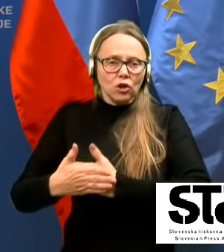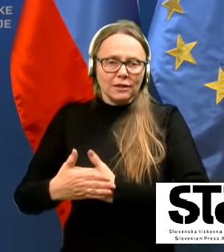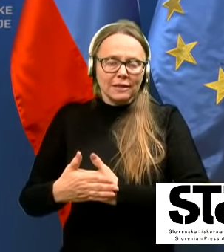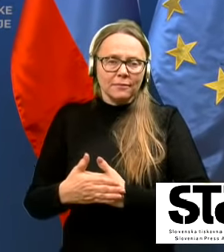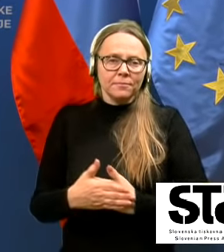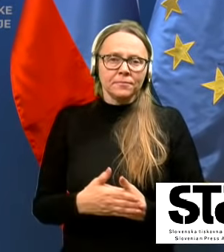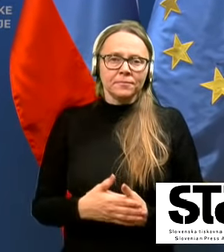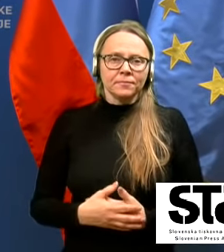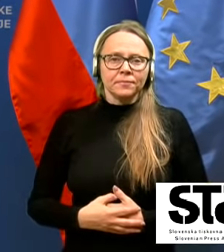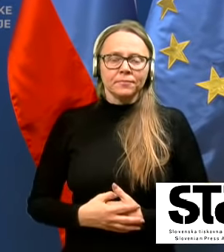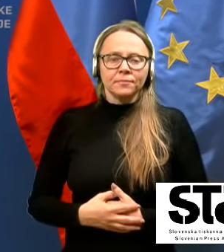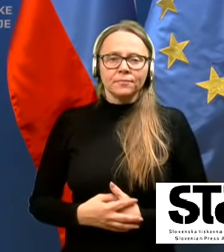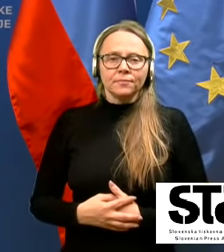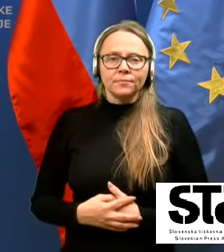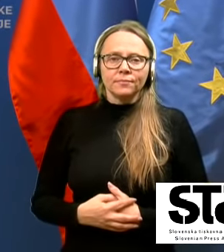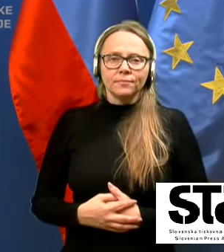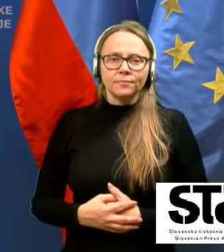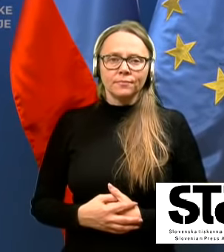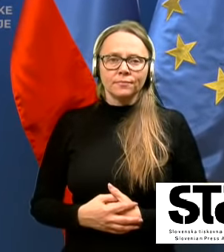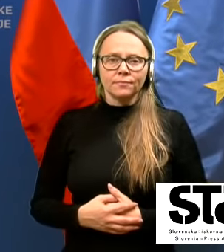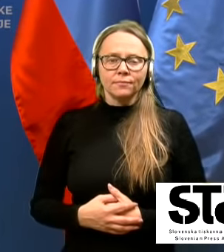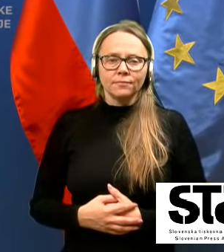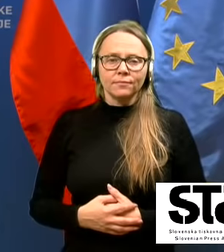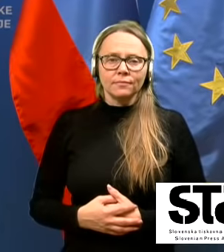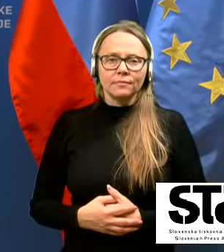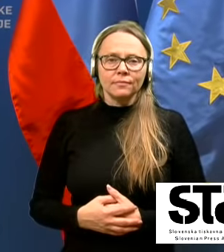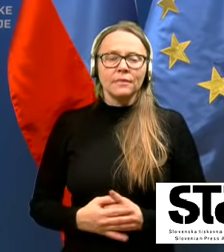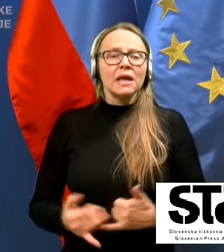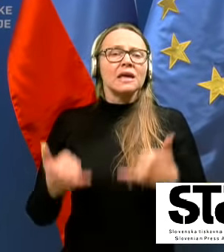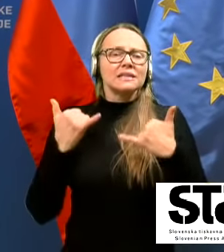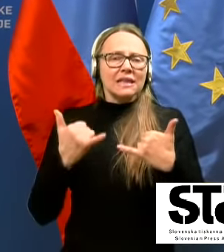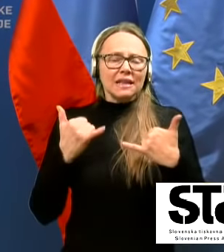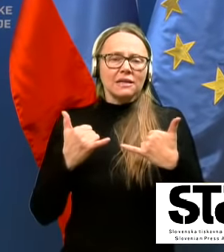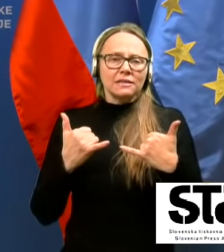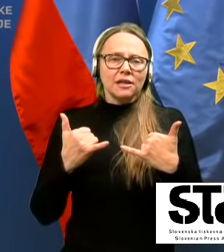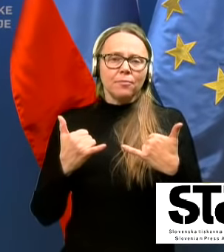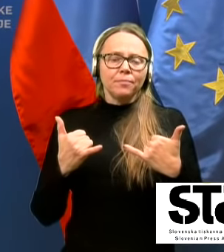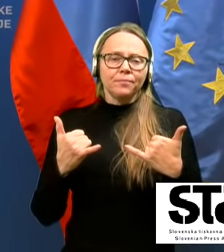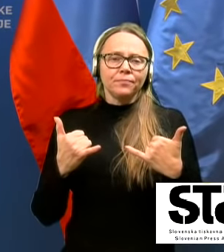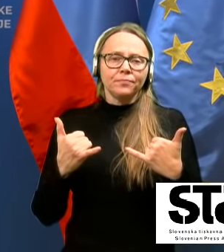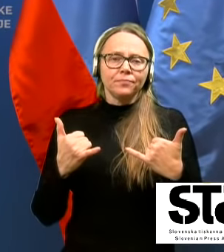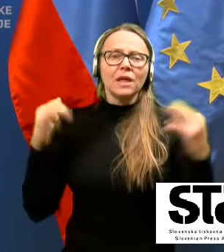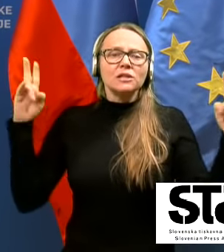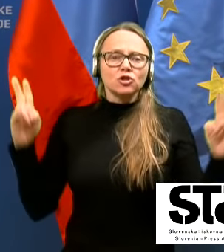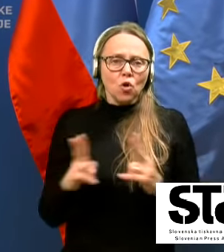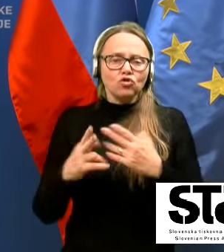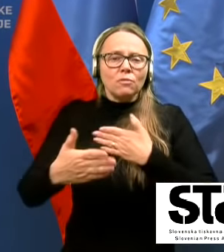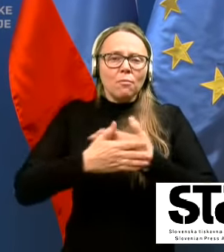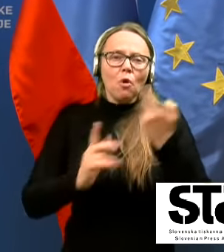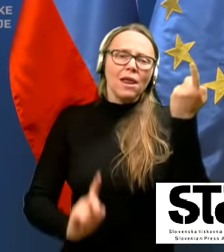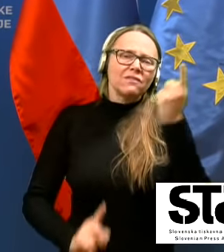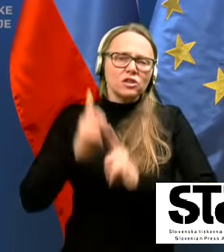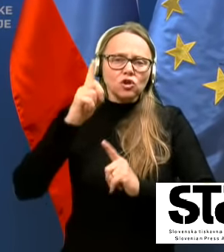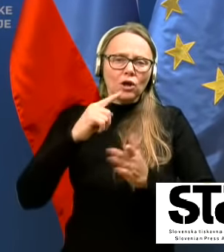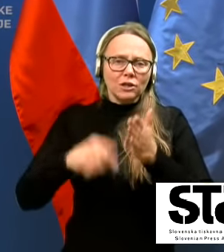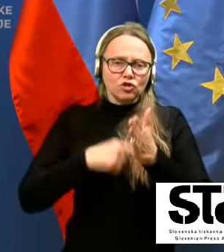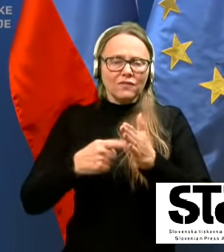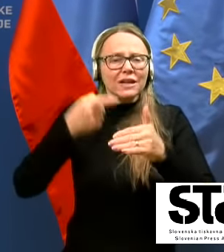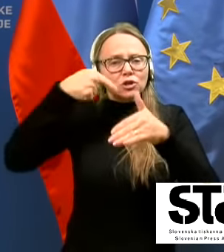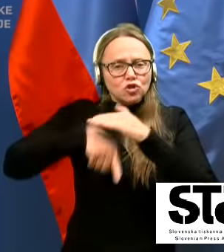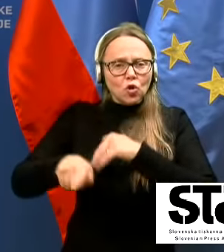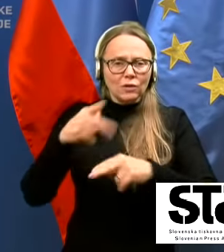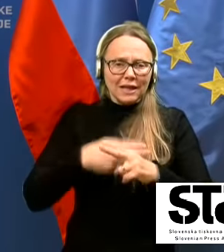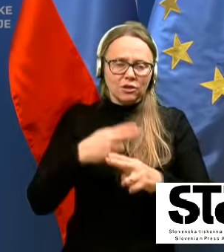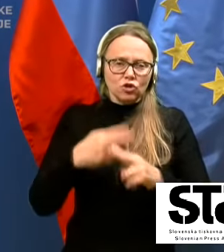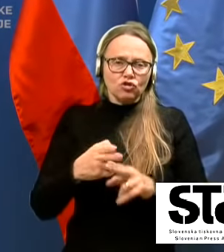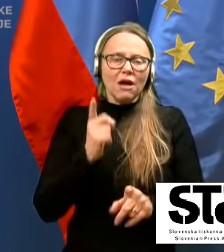Tako da mi se soočamo sveda poleg z visokimi številkami iznotraj države, tudi